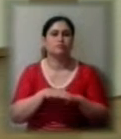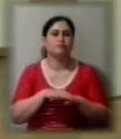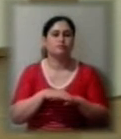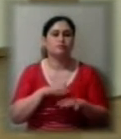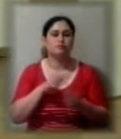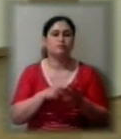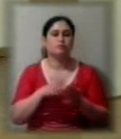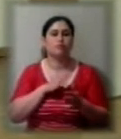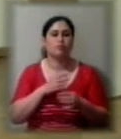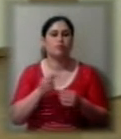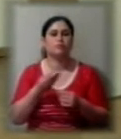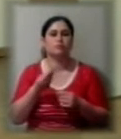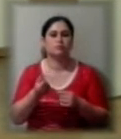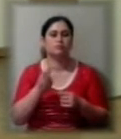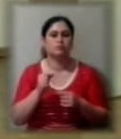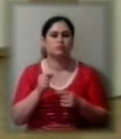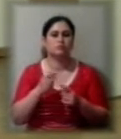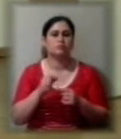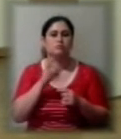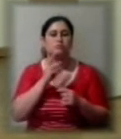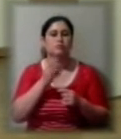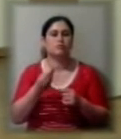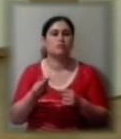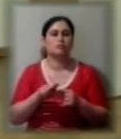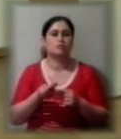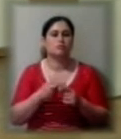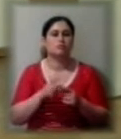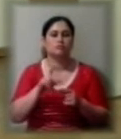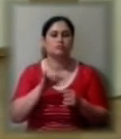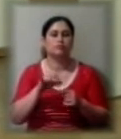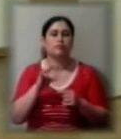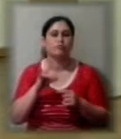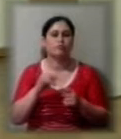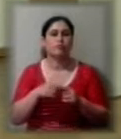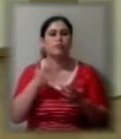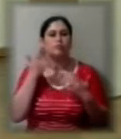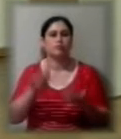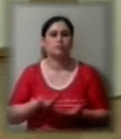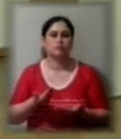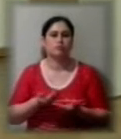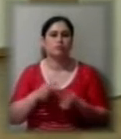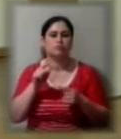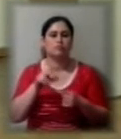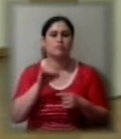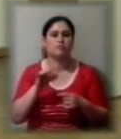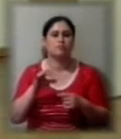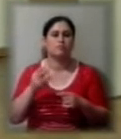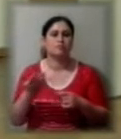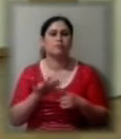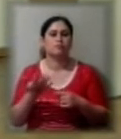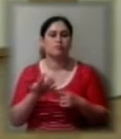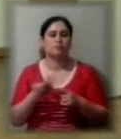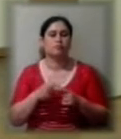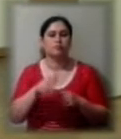заплатити за плату за землю міський бюджет, щоб вони полегшили життя тим підприємцям, які в цей час не могли